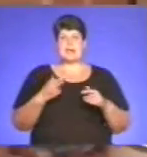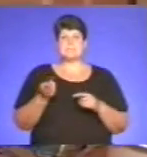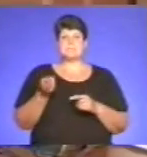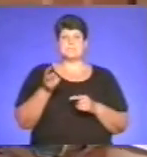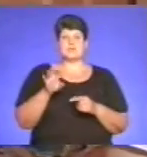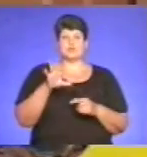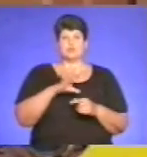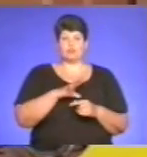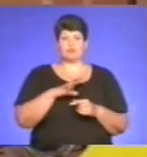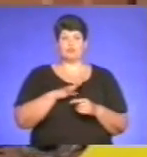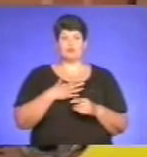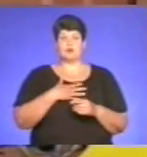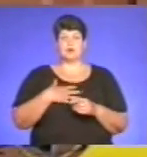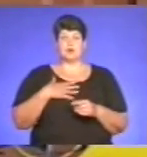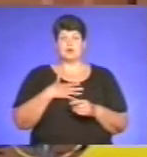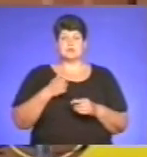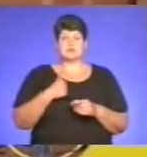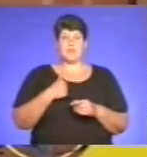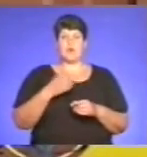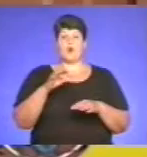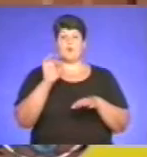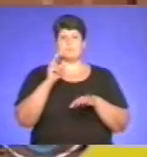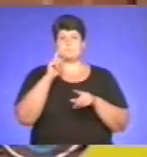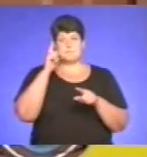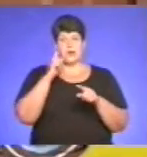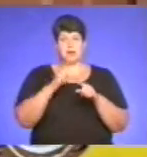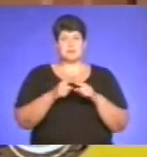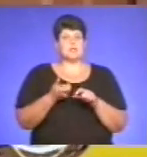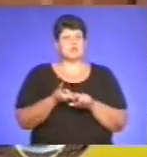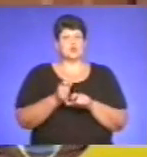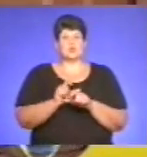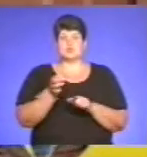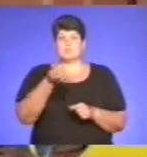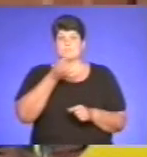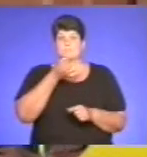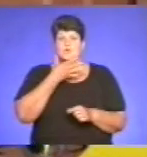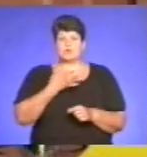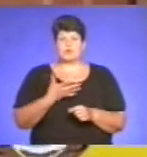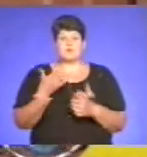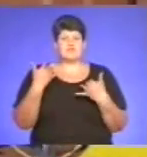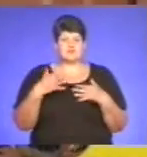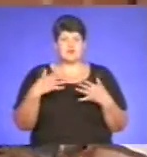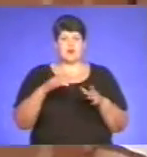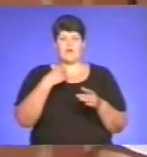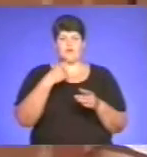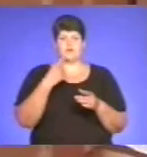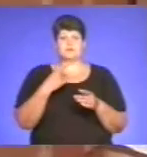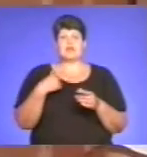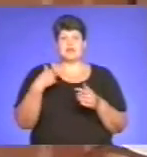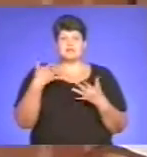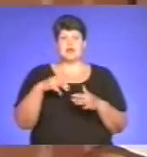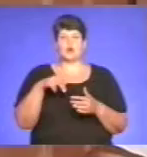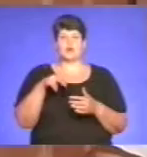був вболювати за мого братика. Мені дуже подобається, ой, я вже говорила, ходила на